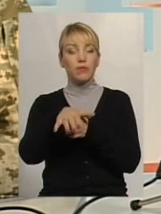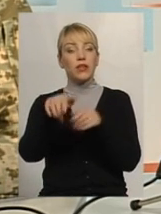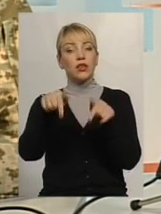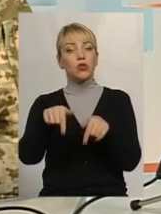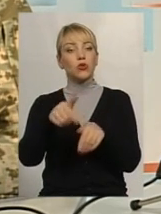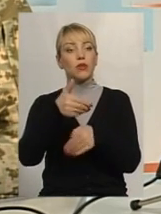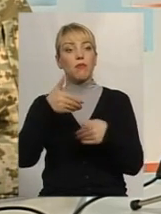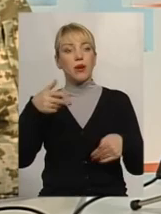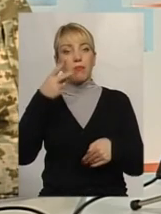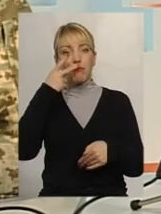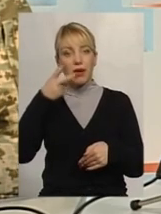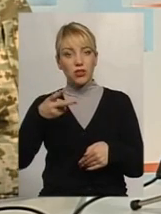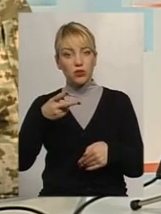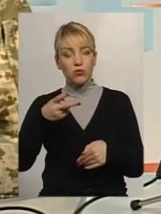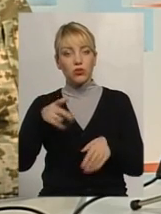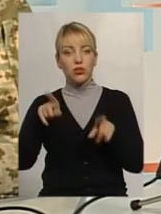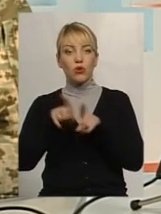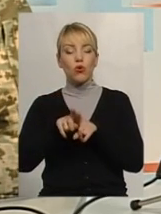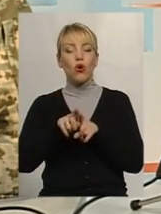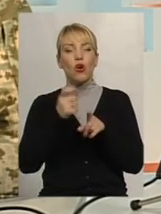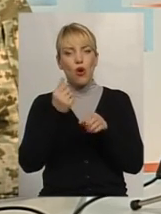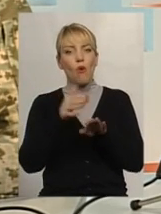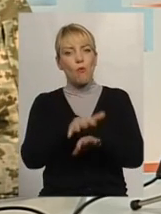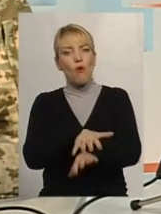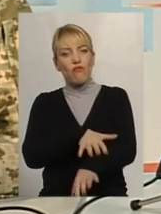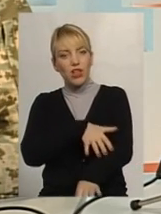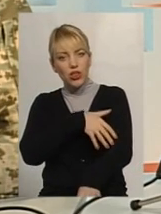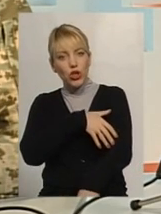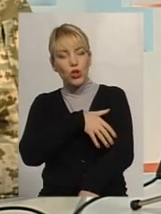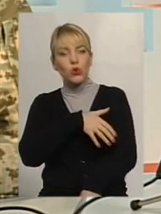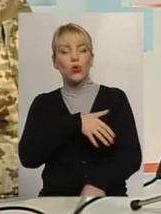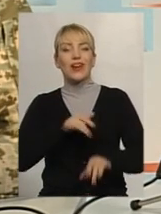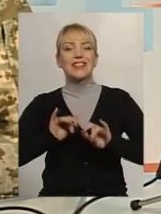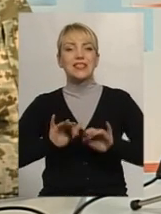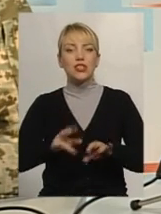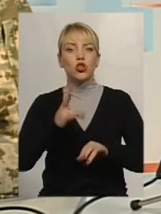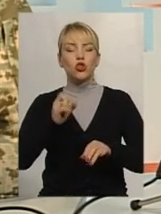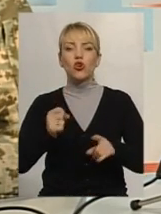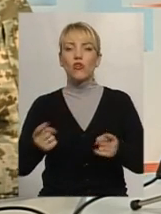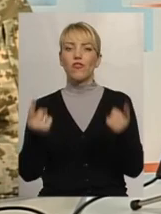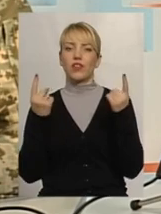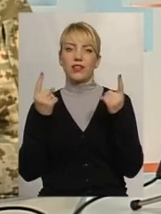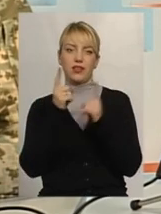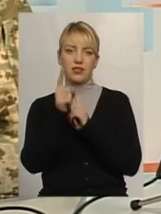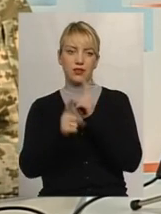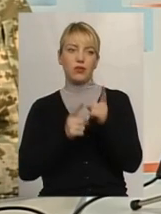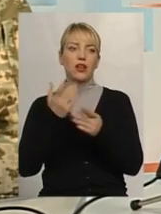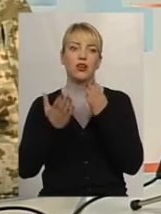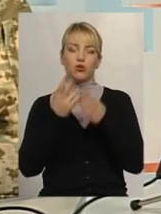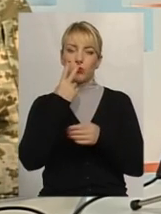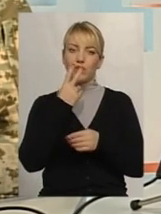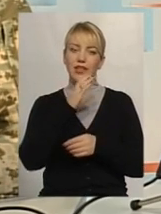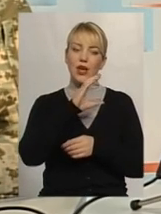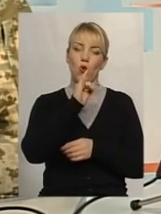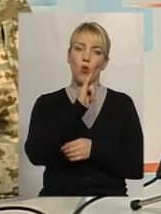бачимо таку уповільнену дію, але разючі зміни, якщо порівнювати риторику Уельського